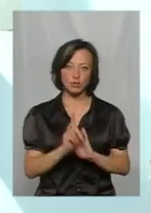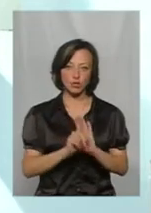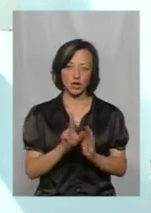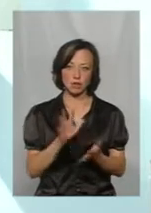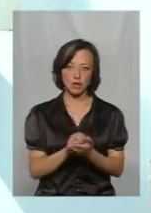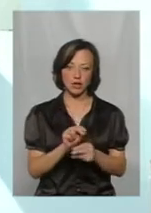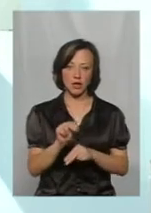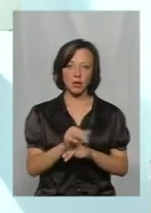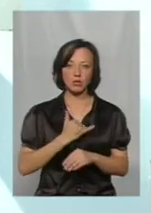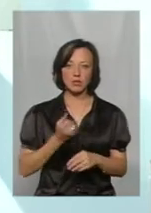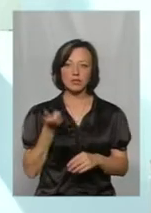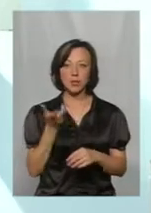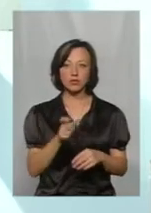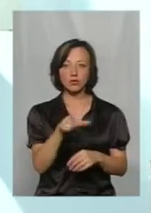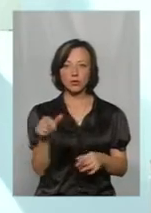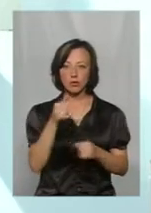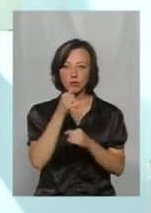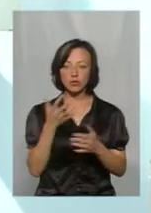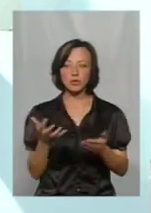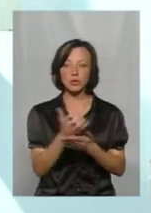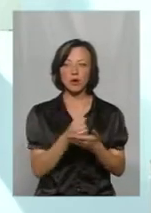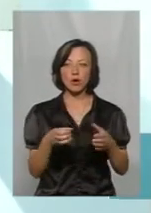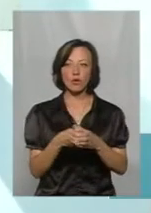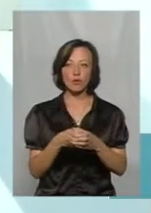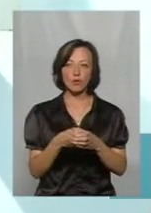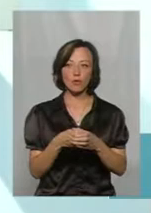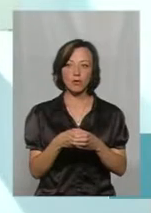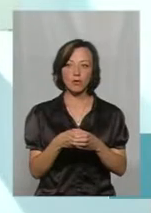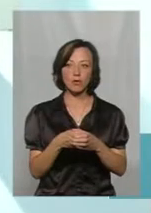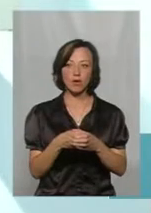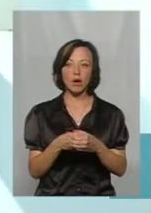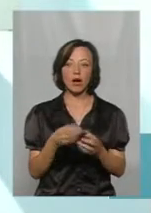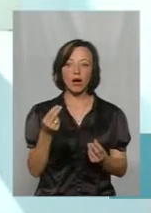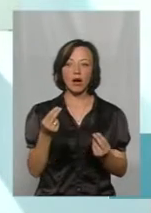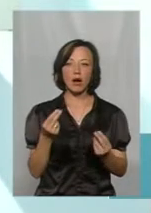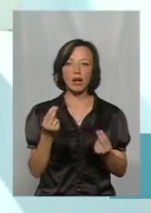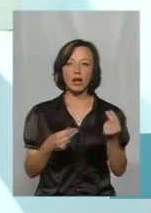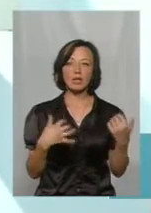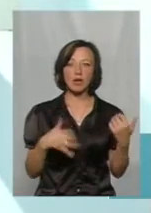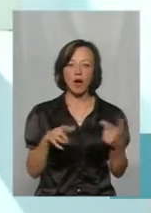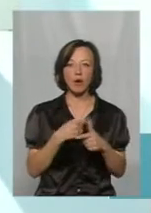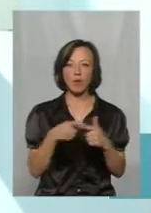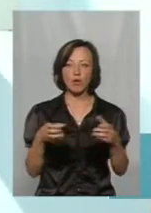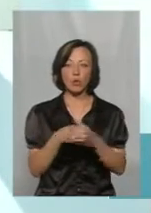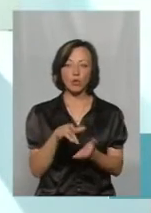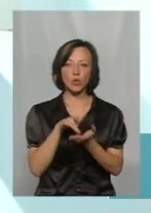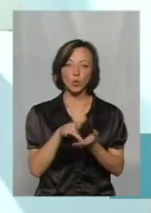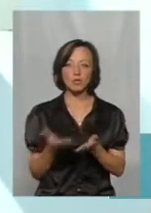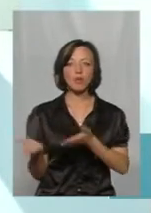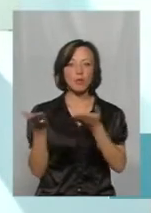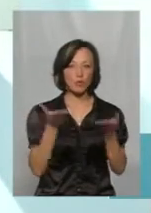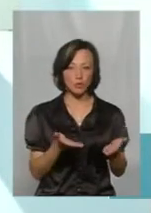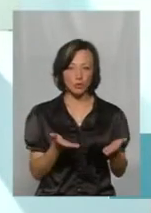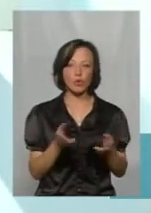заняття. У нас є декілька чоловік, ми не можемо зібрати групу навчання гри на гітарі або групу туризму. Так що я запрошую, користуючись